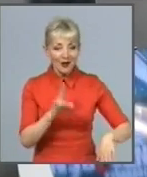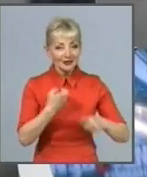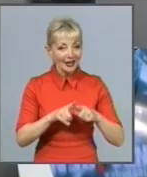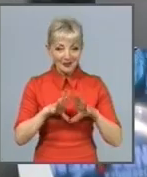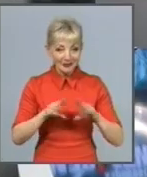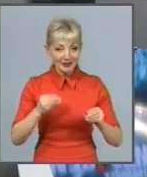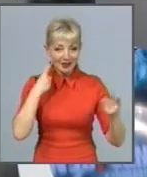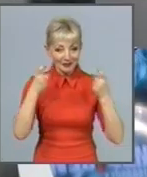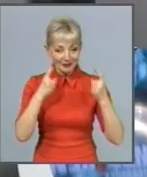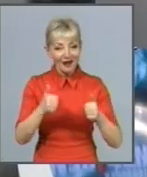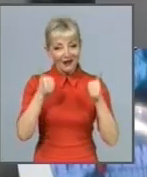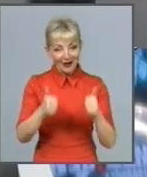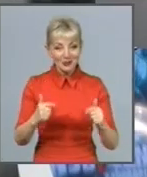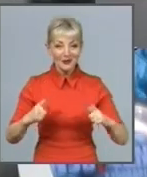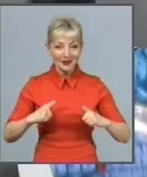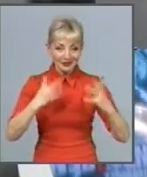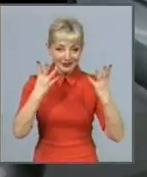Хороших вихідних. До побачення.